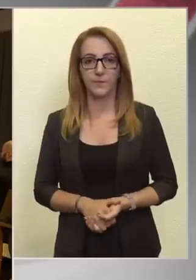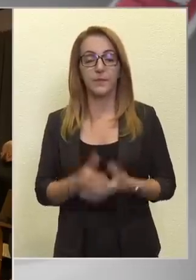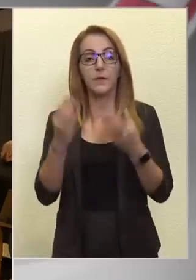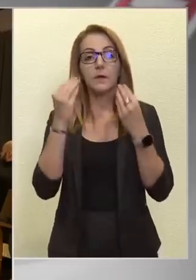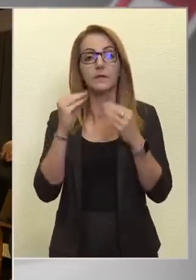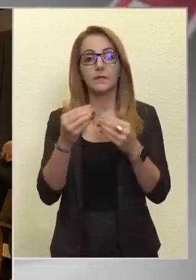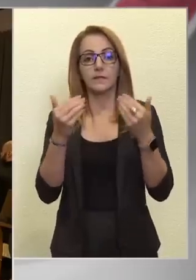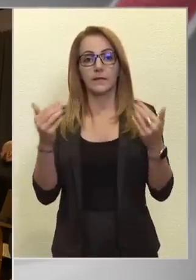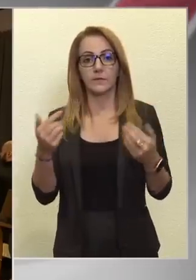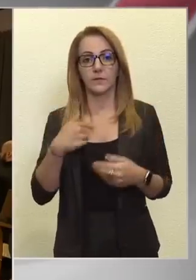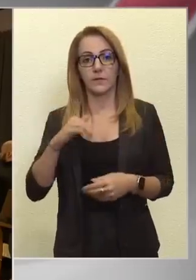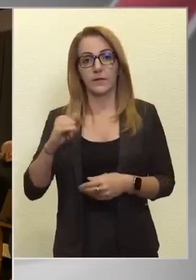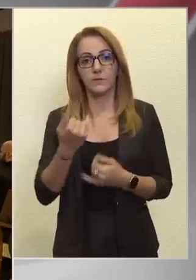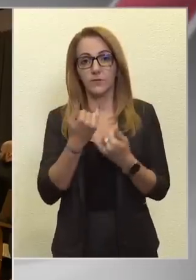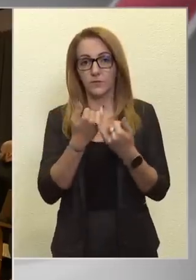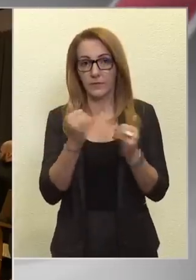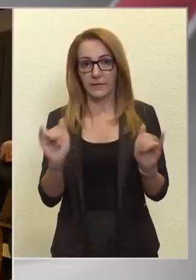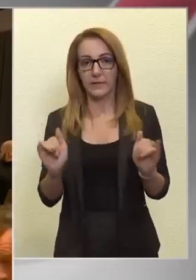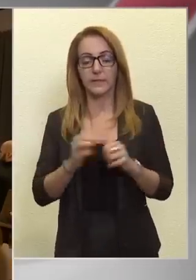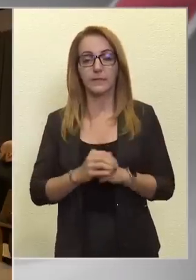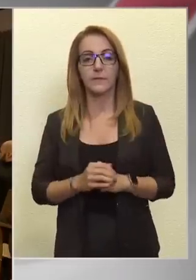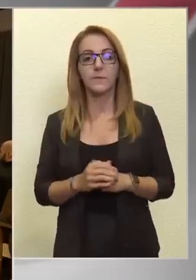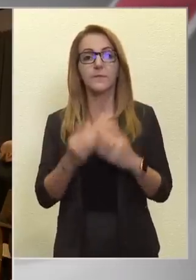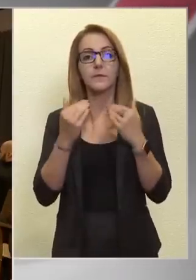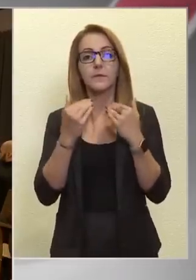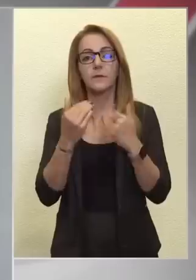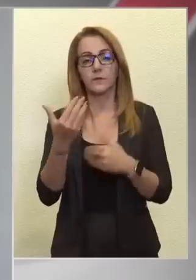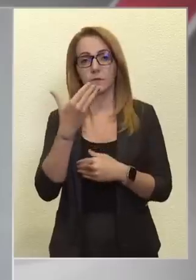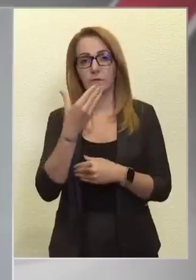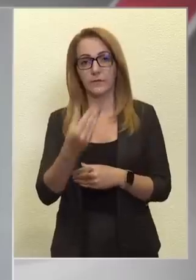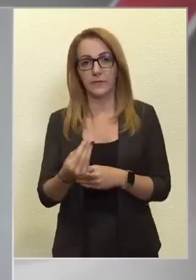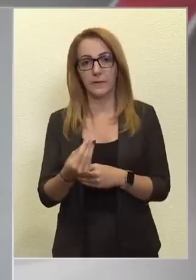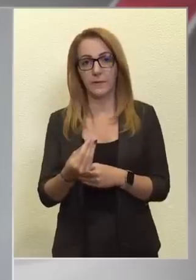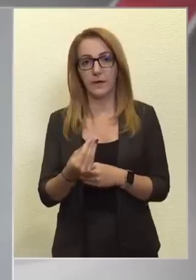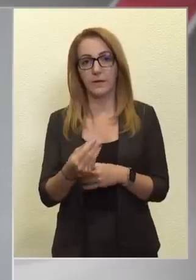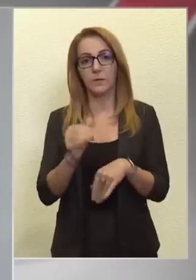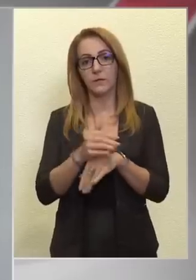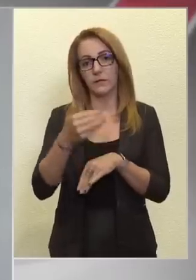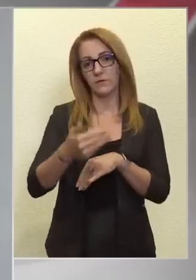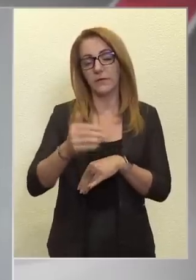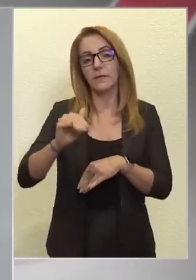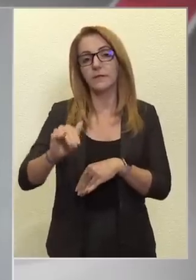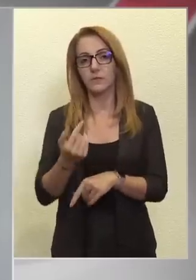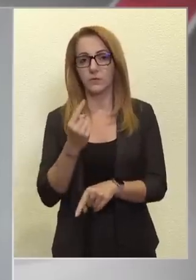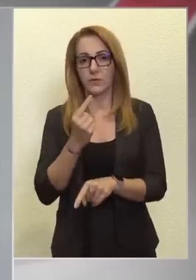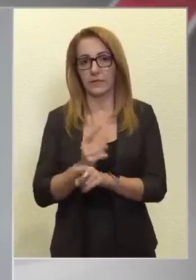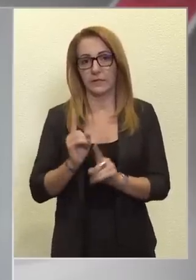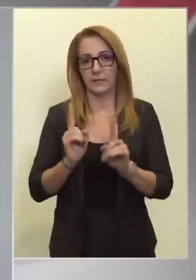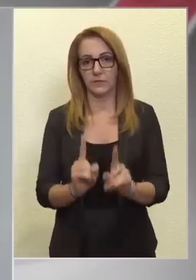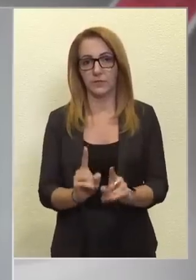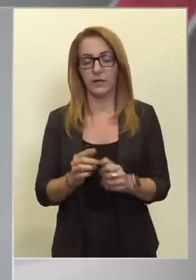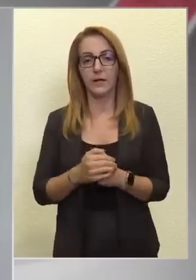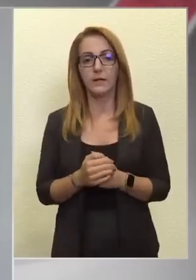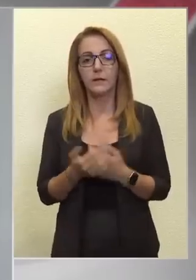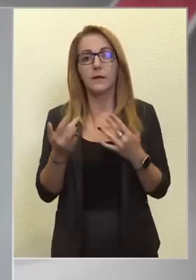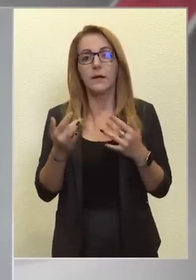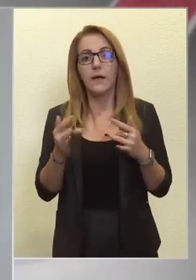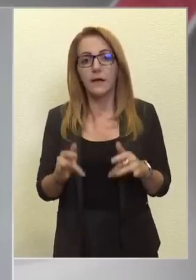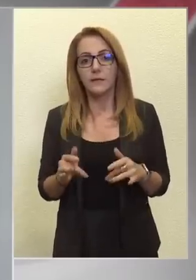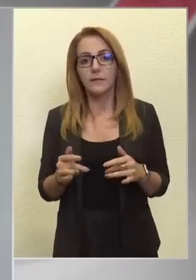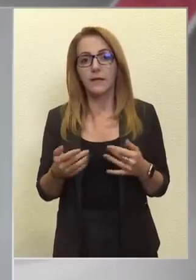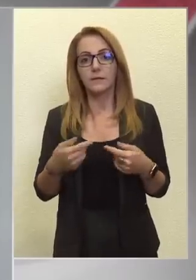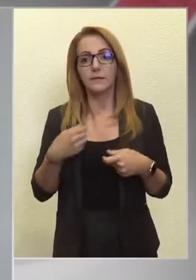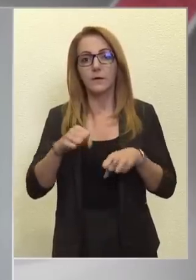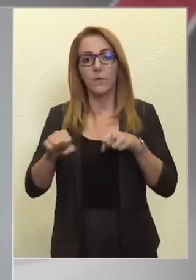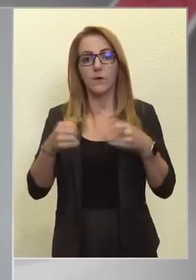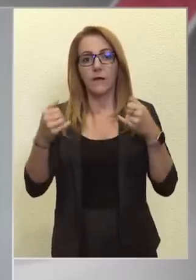Tiszteltel köszöntök én is mindenkit. Köszönjük szépen, hogy te hétvégén is rendelkezésre álltak, de a helyzet az, hogy miután a kormány ma